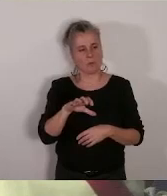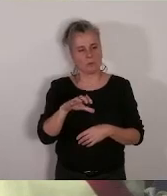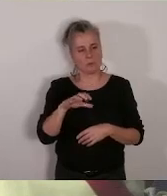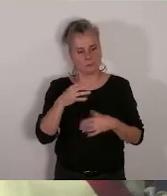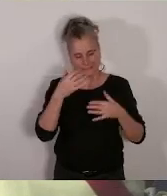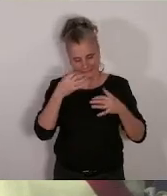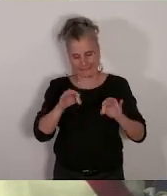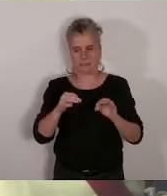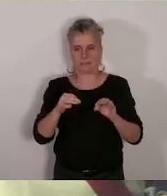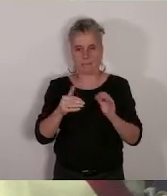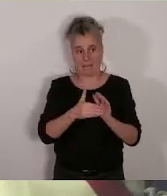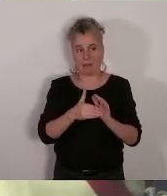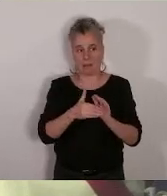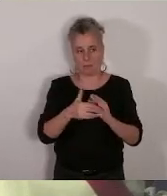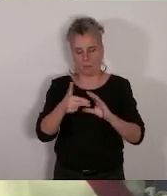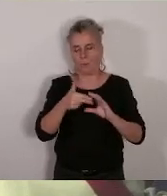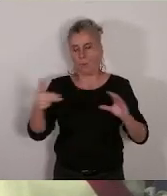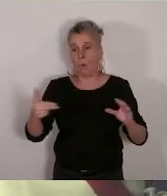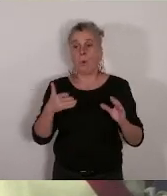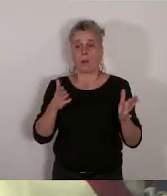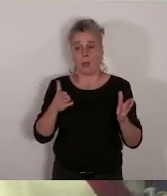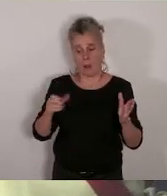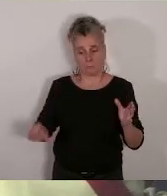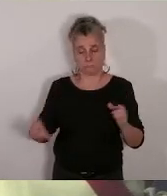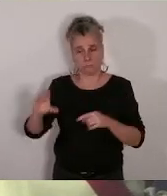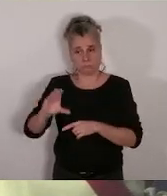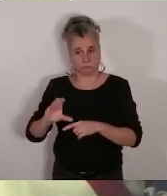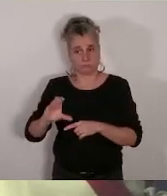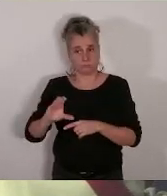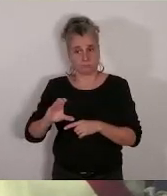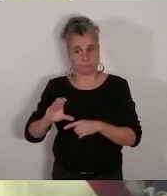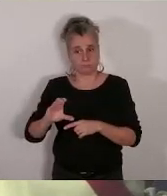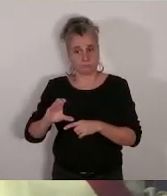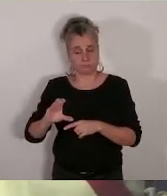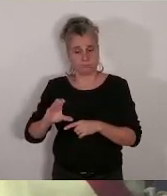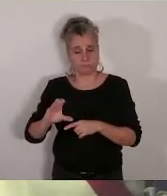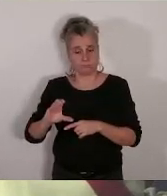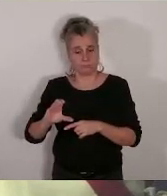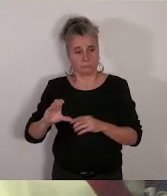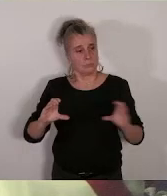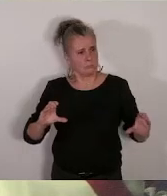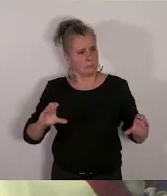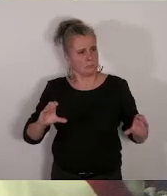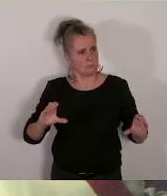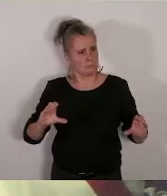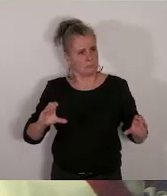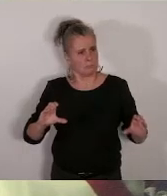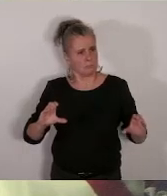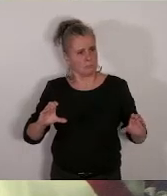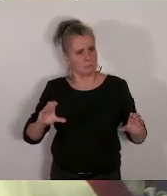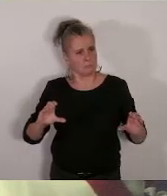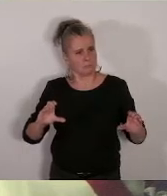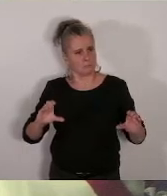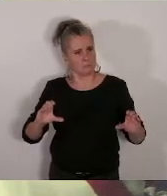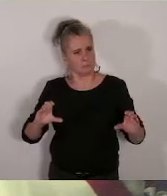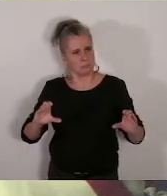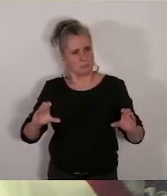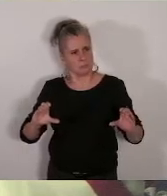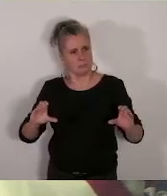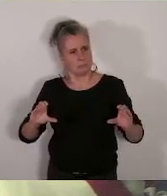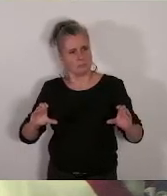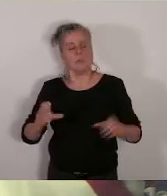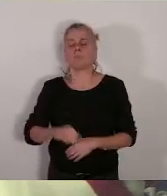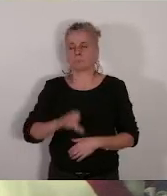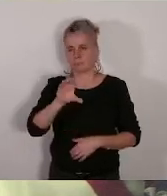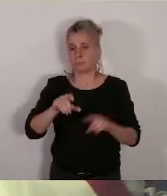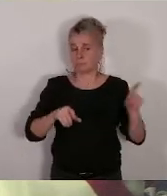pour le centre-ville ce qui est assez d'ailleurs original puisque l'ANRU a accepté de mettre 100 millions